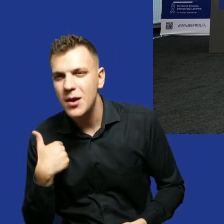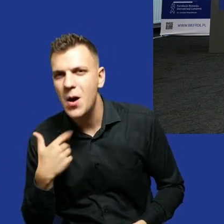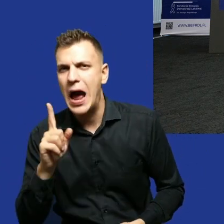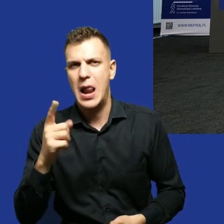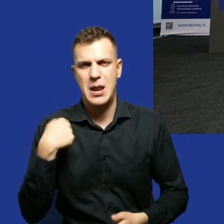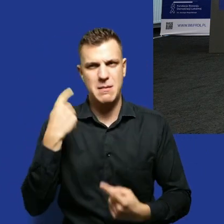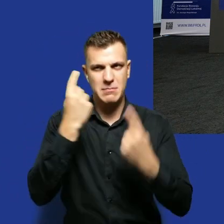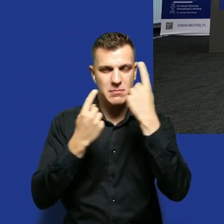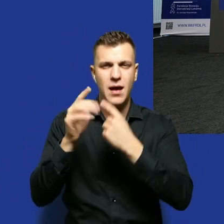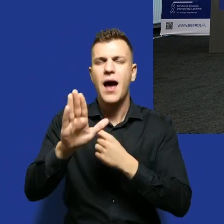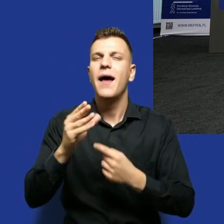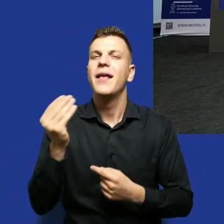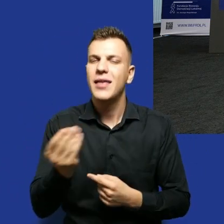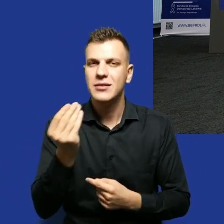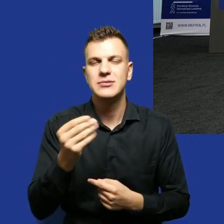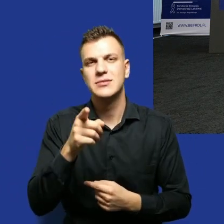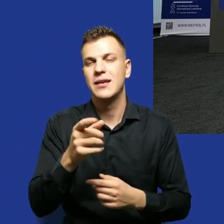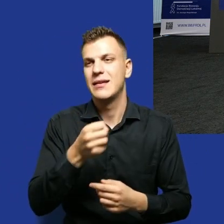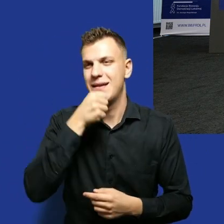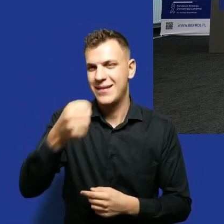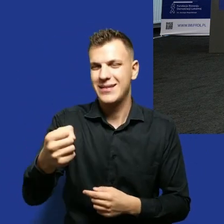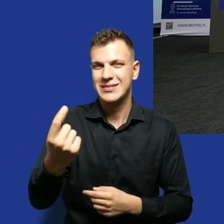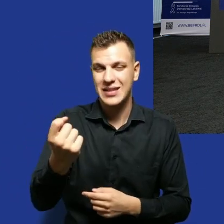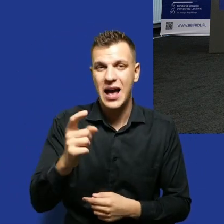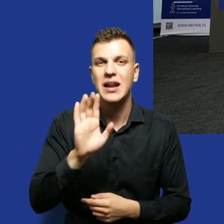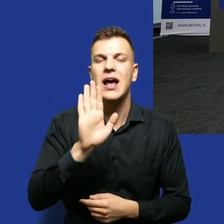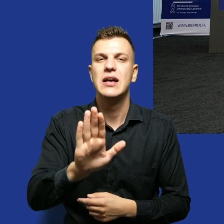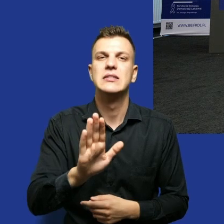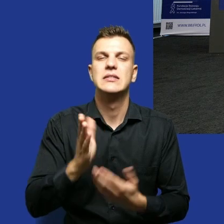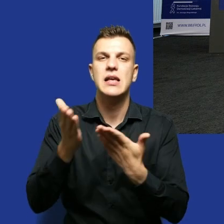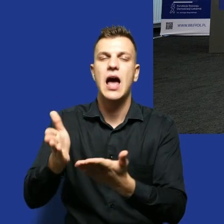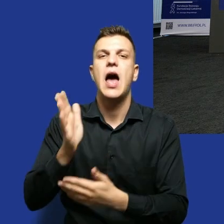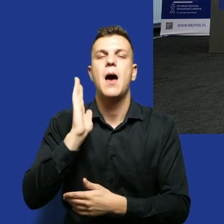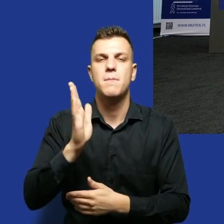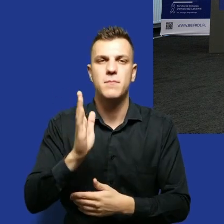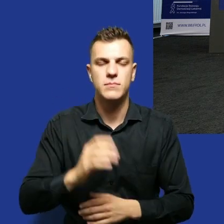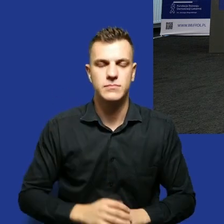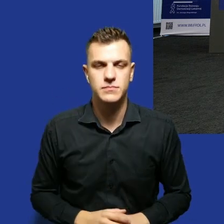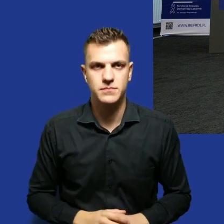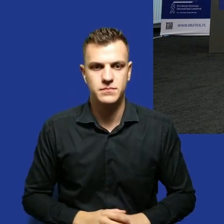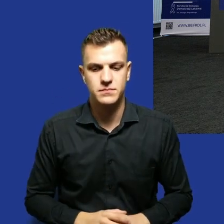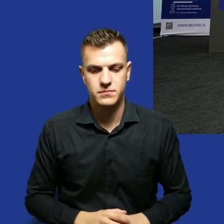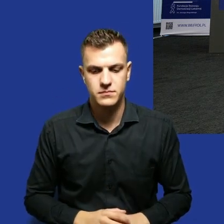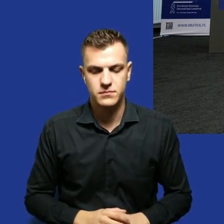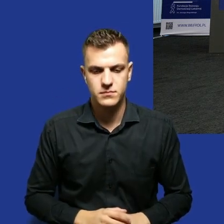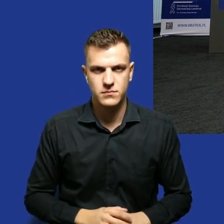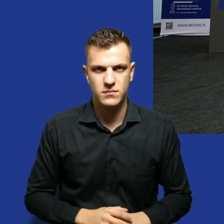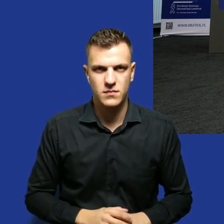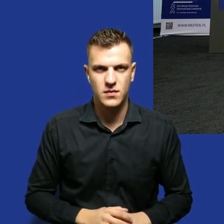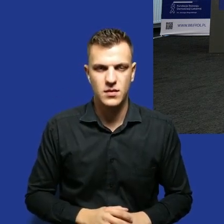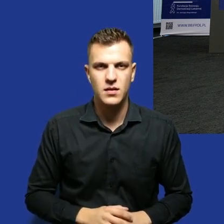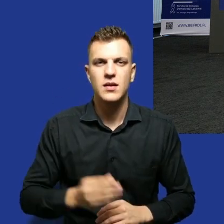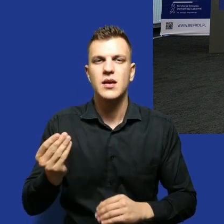nie do brzegu, także dam Ci jeszcze głos, tylko chciałabym jedną rzecz, to może Ty i później jeszcze ja spróbuję jakoś komputować. króciutko o dwóch